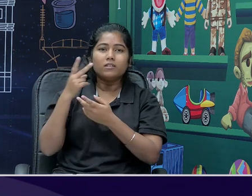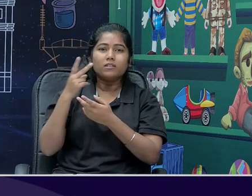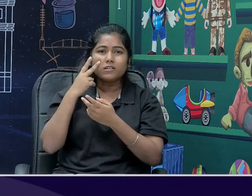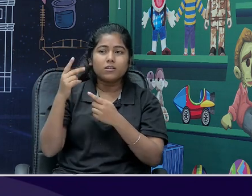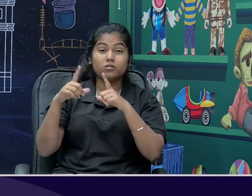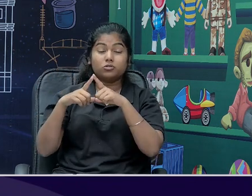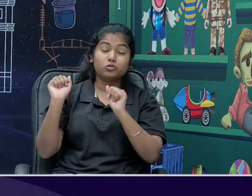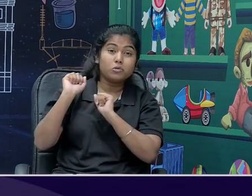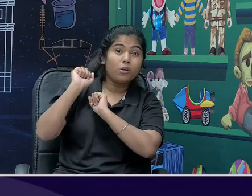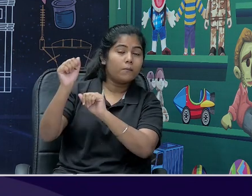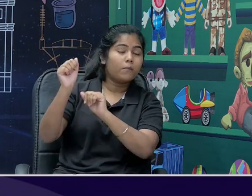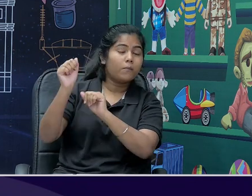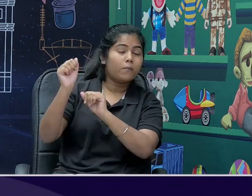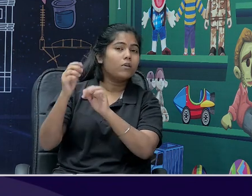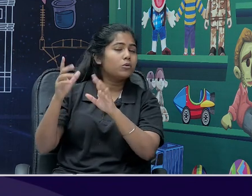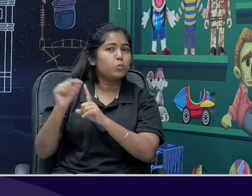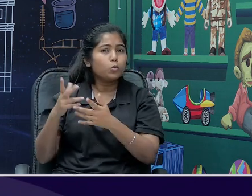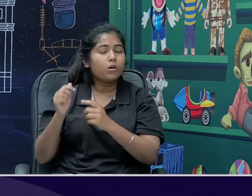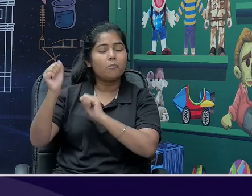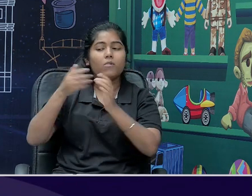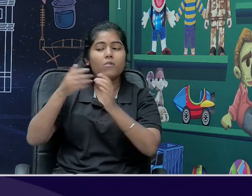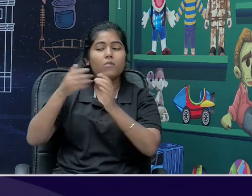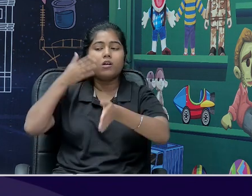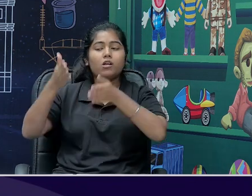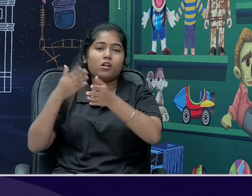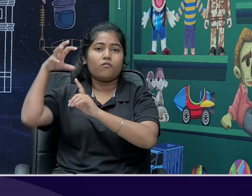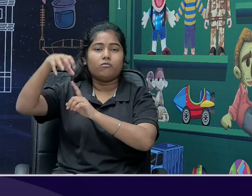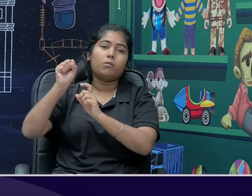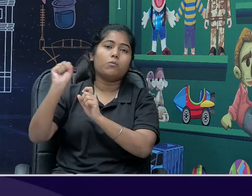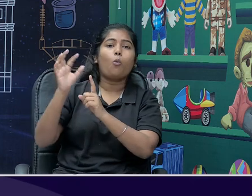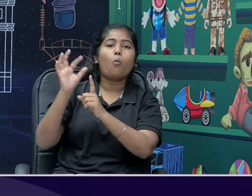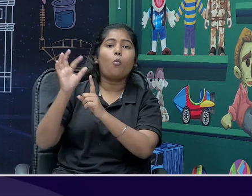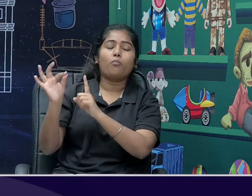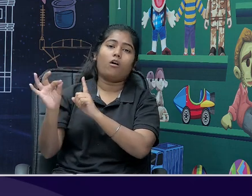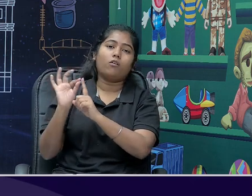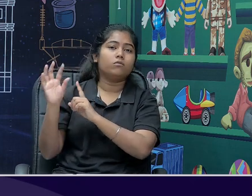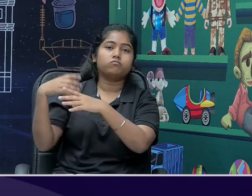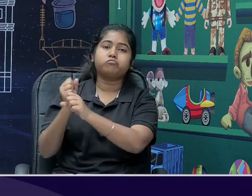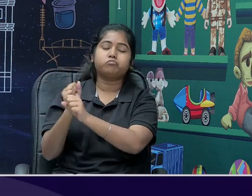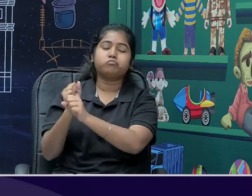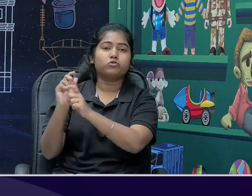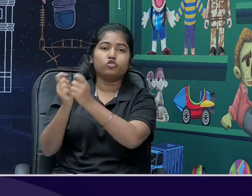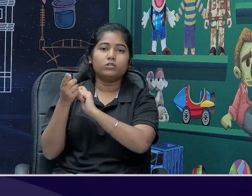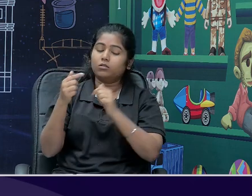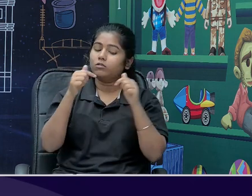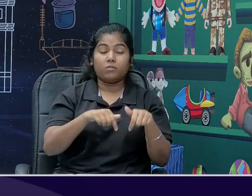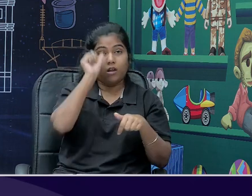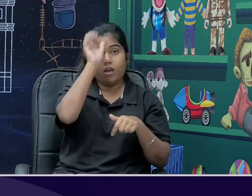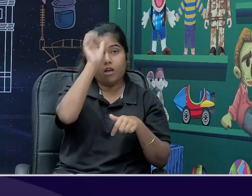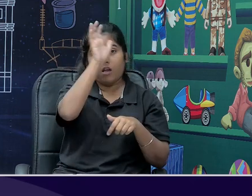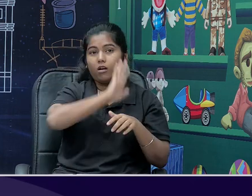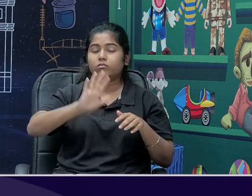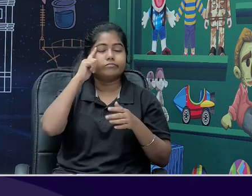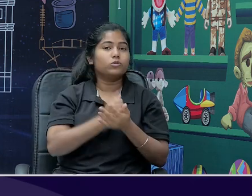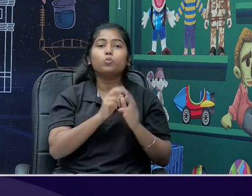network को, railways को privatize कर दिया, बगर इंडिया ने decision लिया कि नहीं, affordability के point of view से, हमारे country